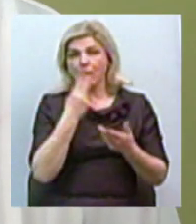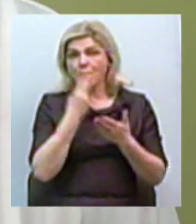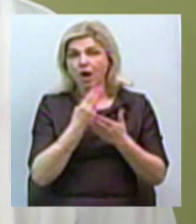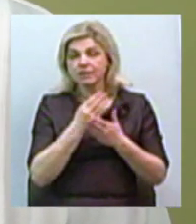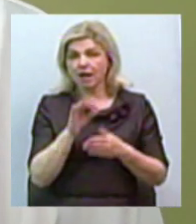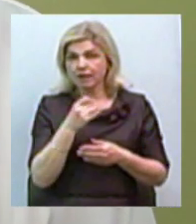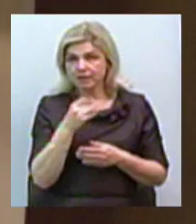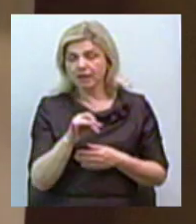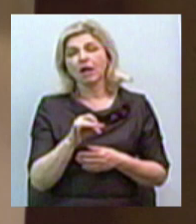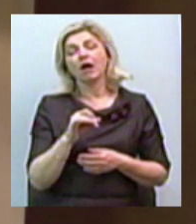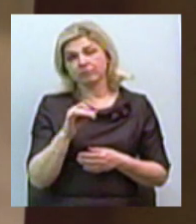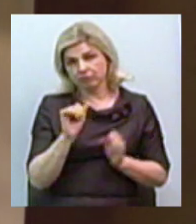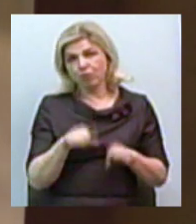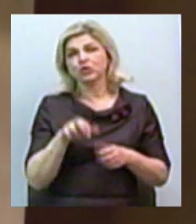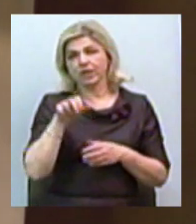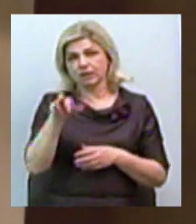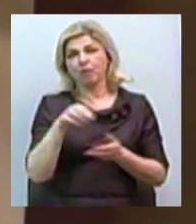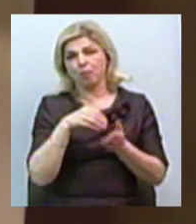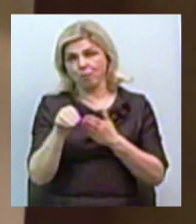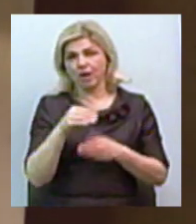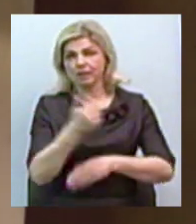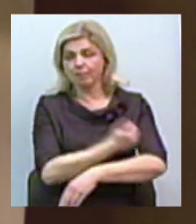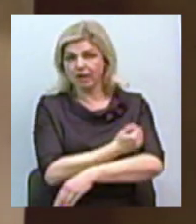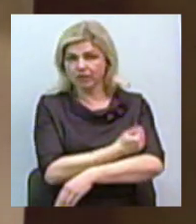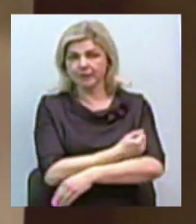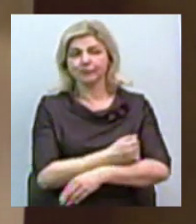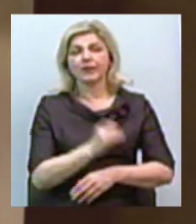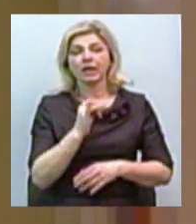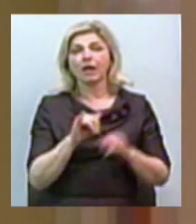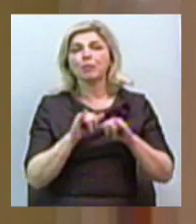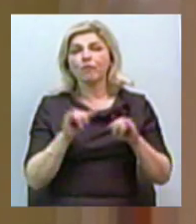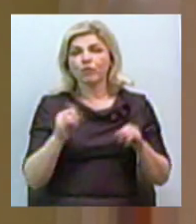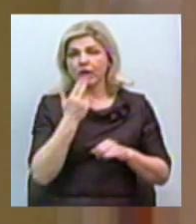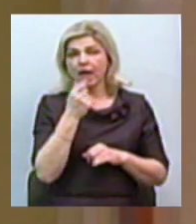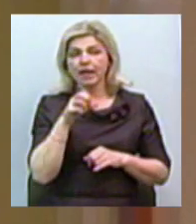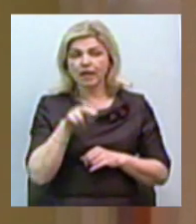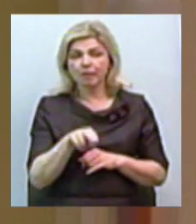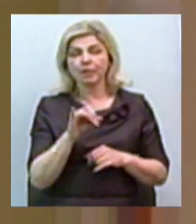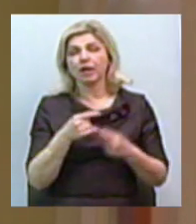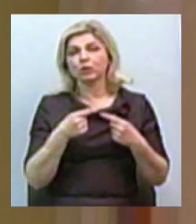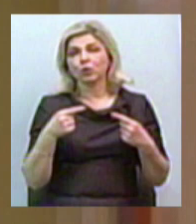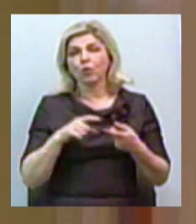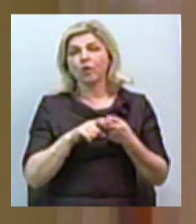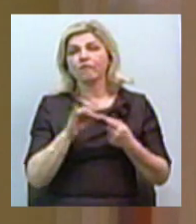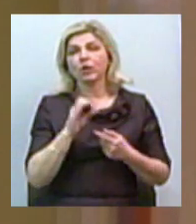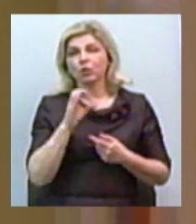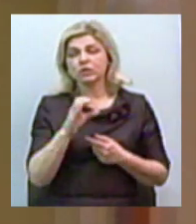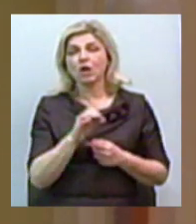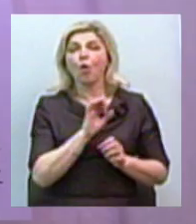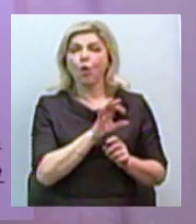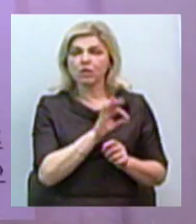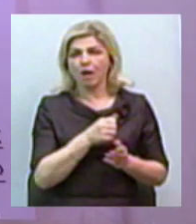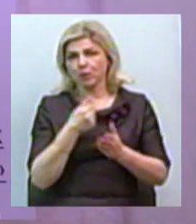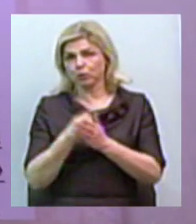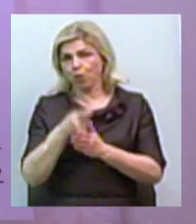аптечній мережі. Найбільш сприятливим бріодом для розповсюдження грипу та гострих респіраторних вірусних інфекцій є період з жовтня до квітня.